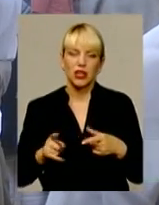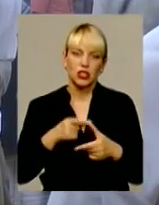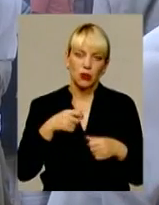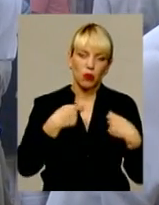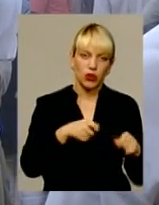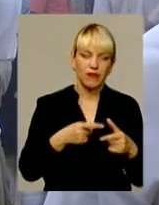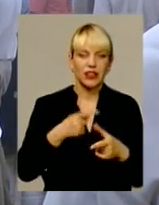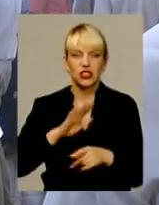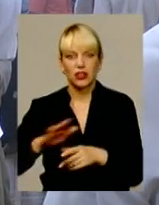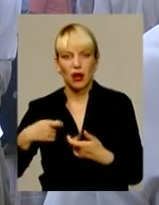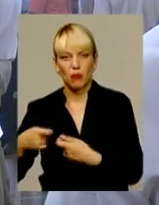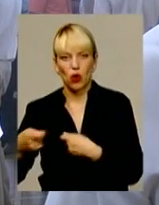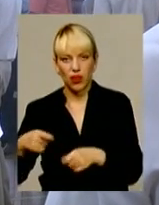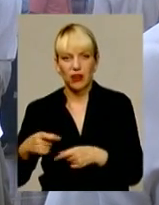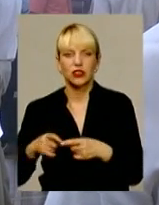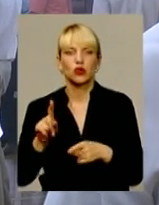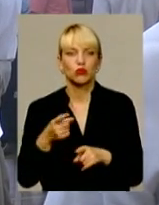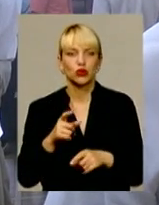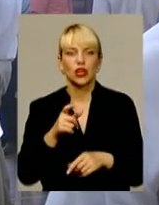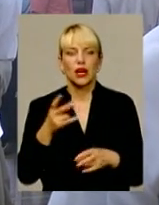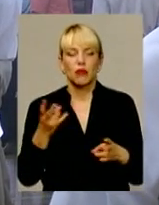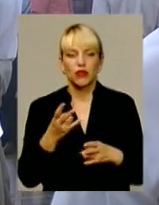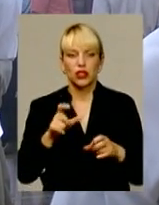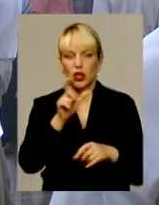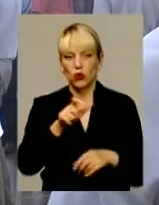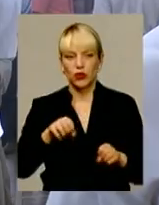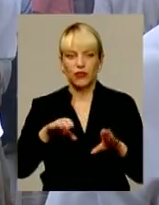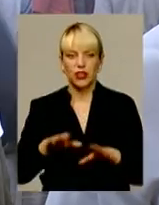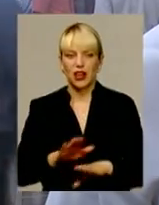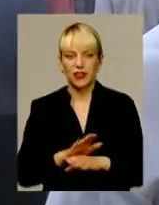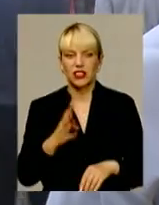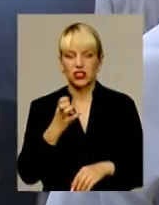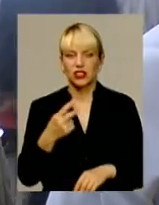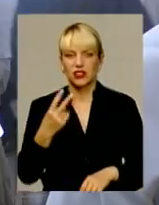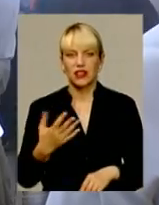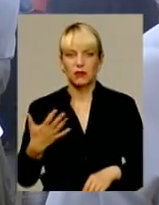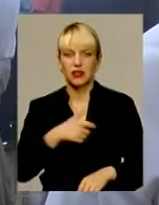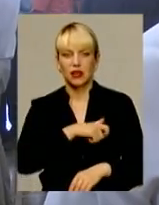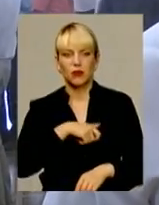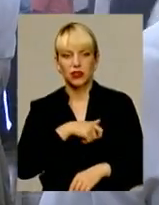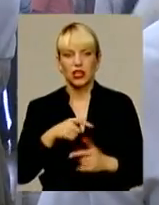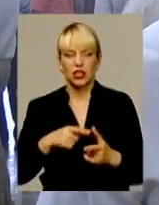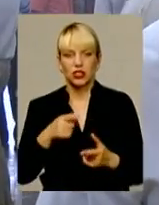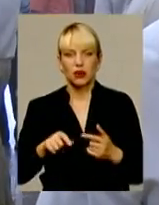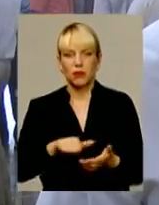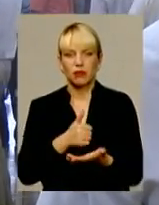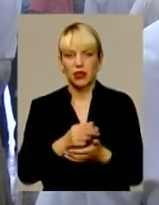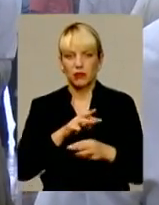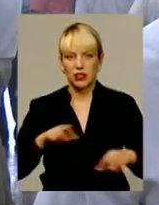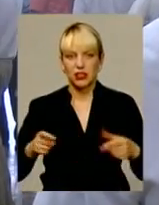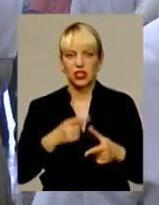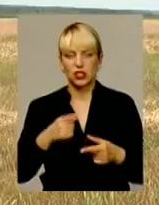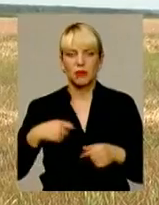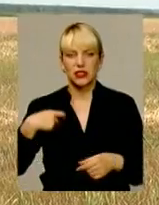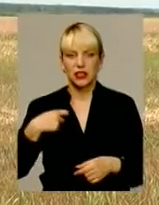продавати, який він має виглядати, тому що люди повинні вирішувати, а не 425 депутатів чи прем'єр-міністр чи президент країни. Це